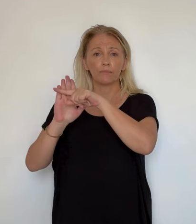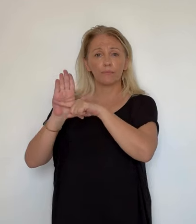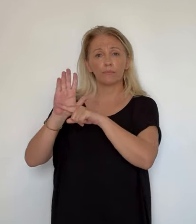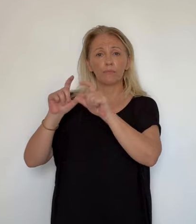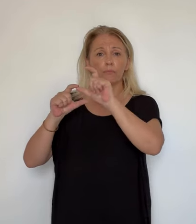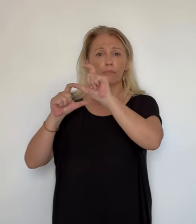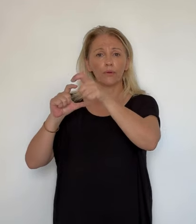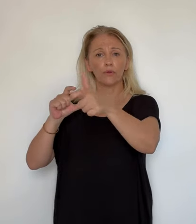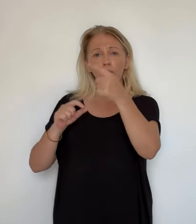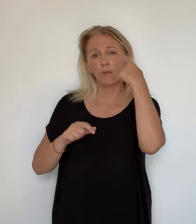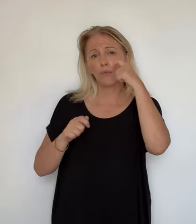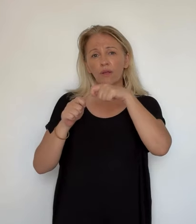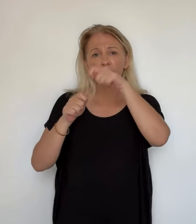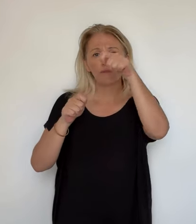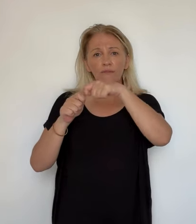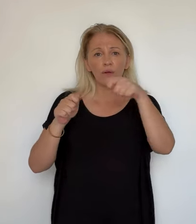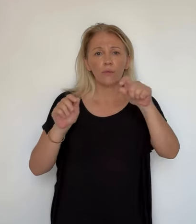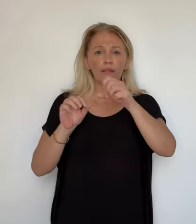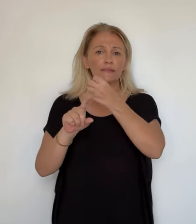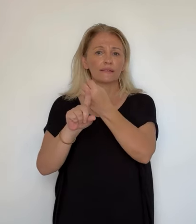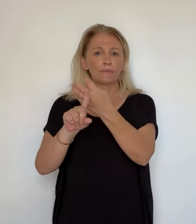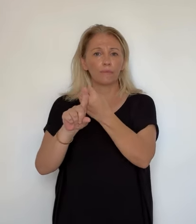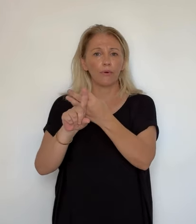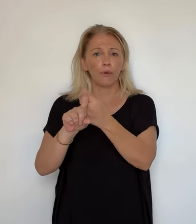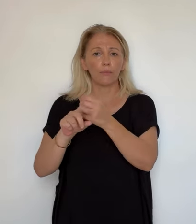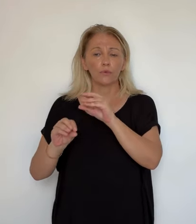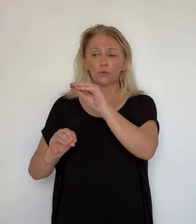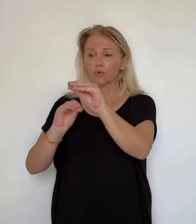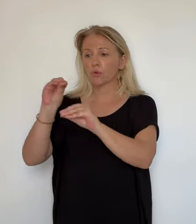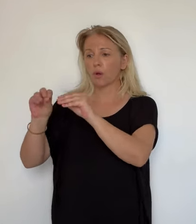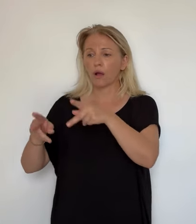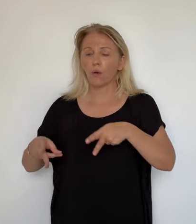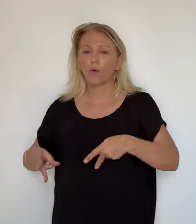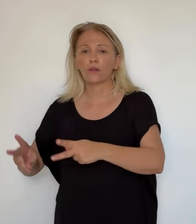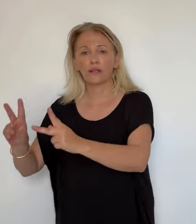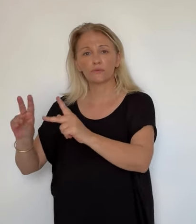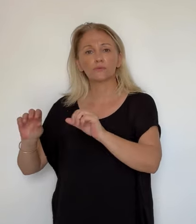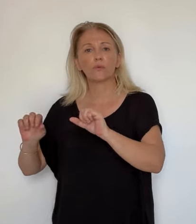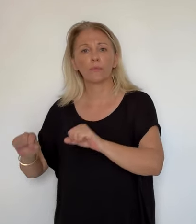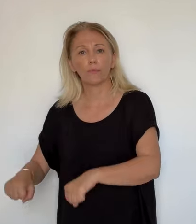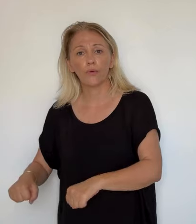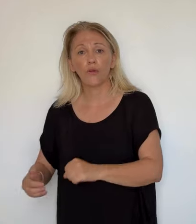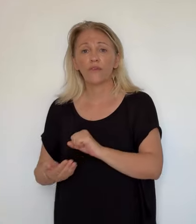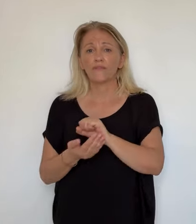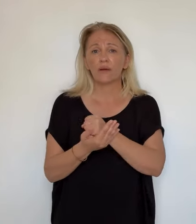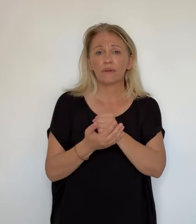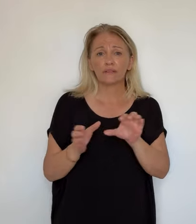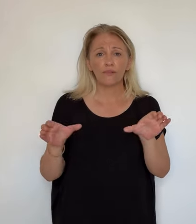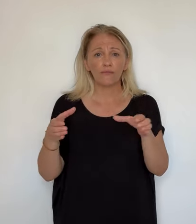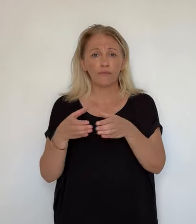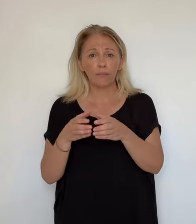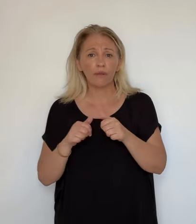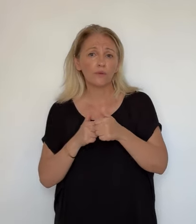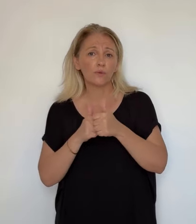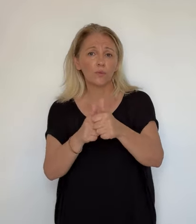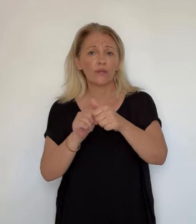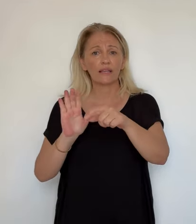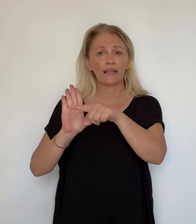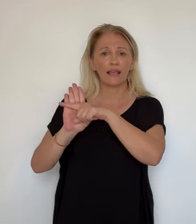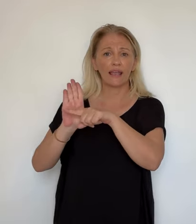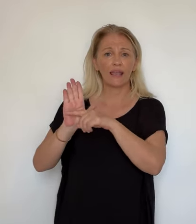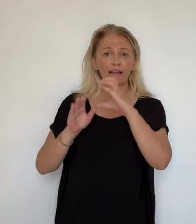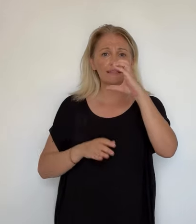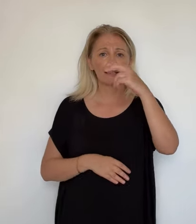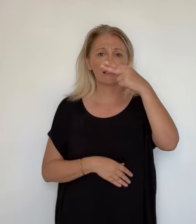régionale de santé est nécessaire. S'ajoute à cela un protocole qui encadre l'évaluation des symptômes et l'autorisation à délivrer des soins.